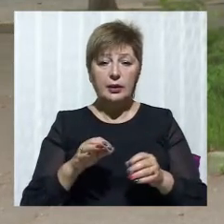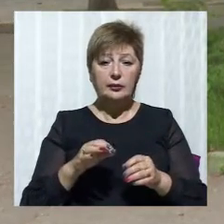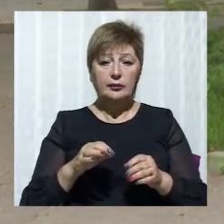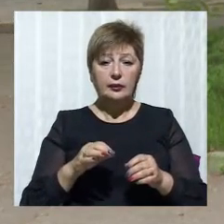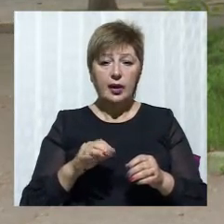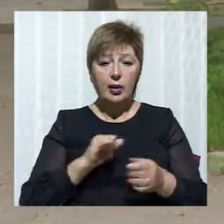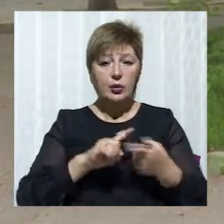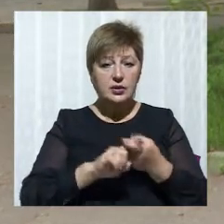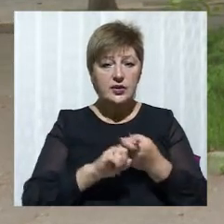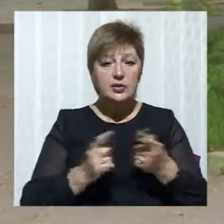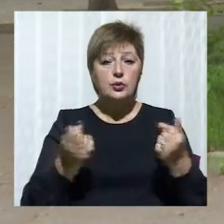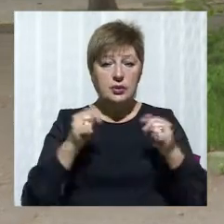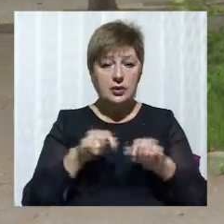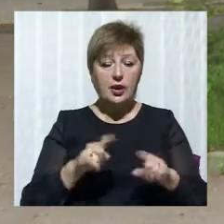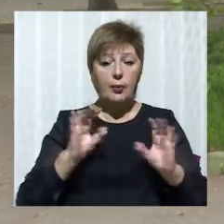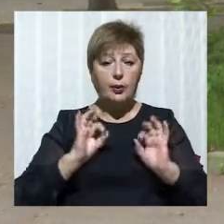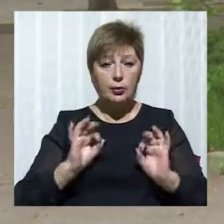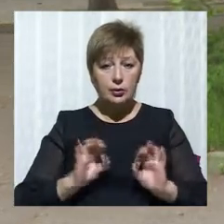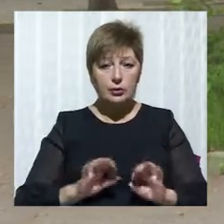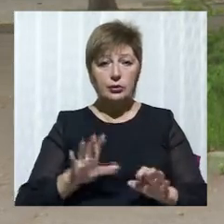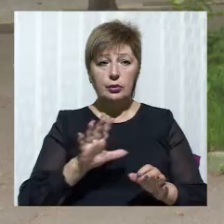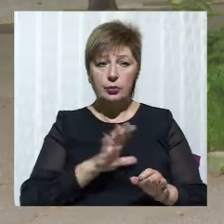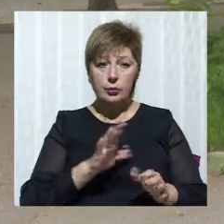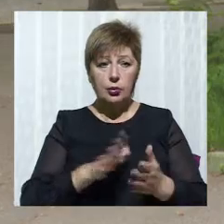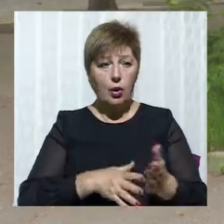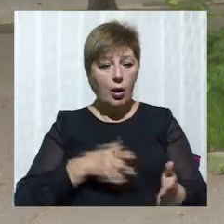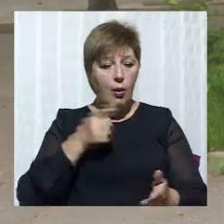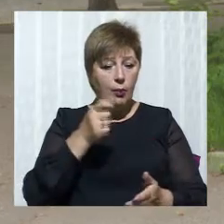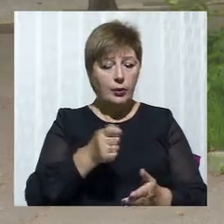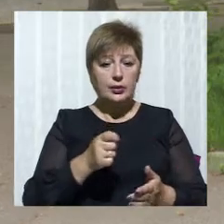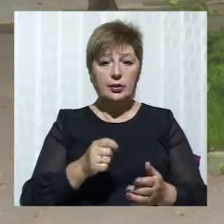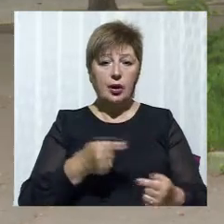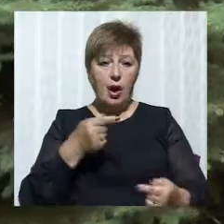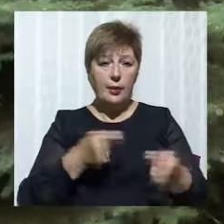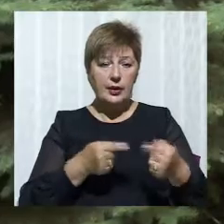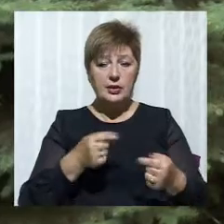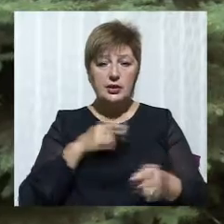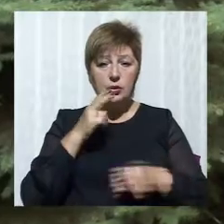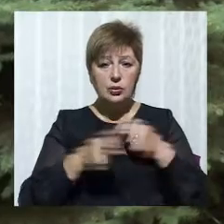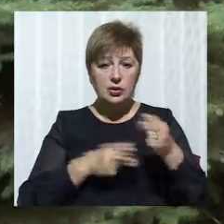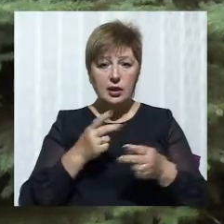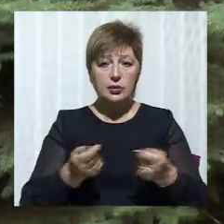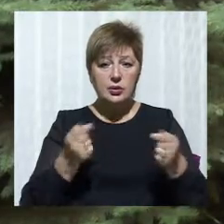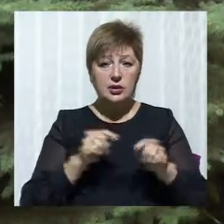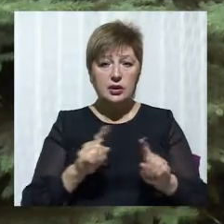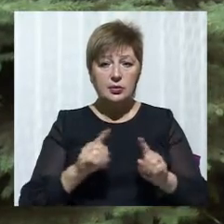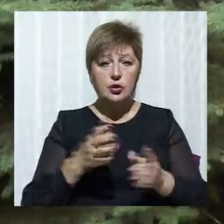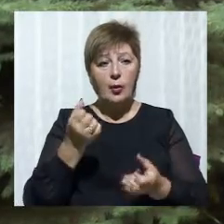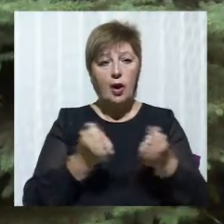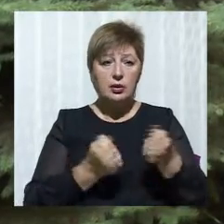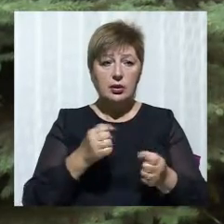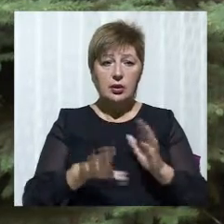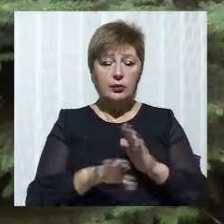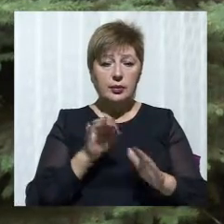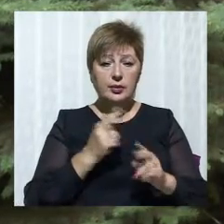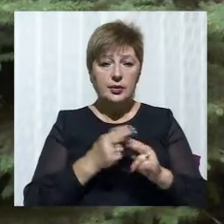У зв'язку з цим прокуратурою було подано апеляційну скаргу з тим, щоб водієві було обрано